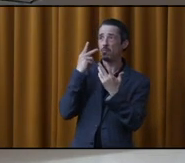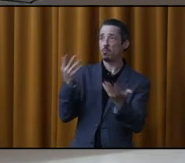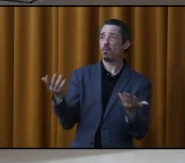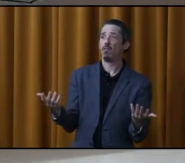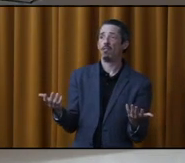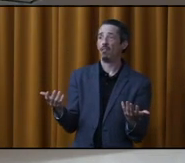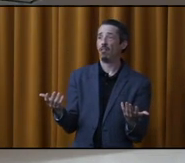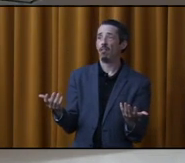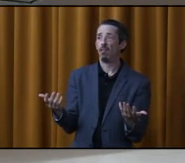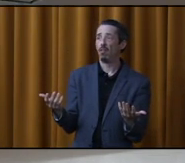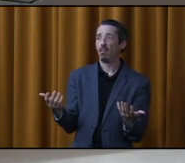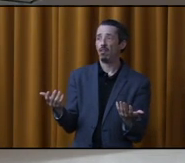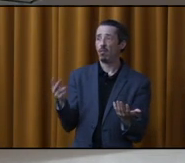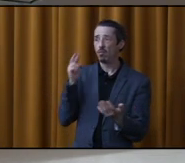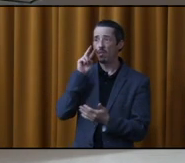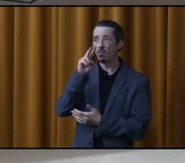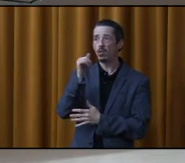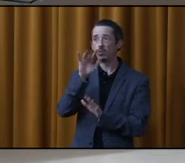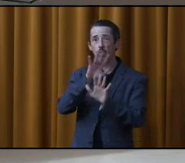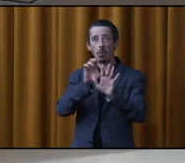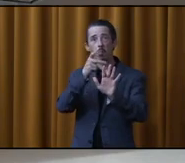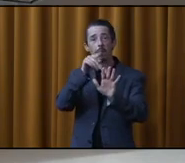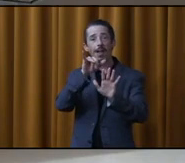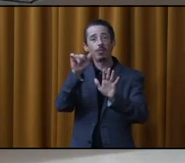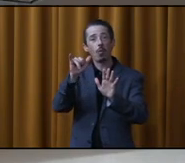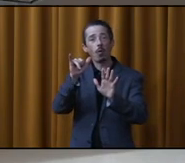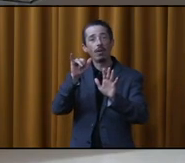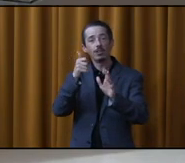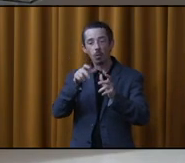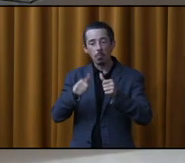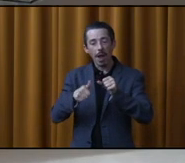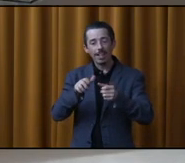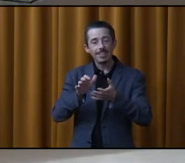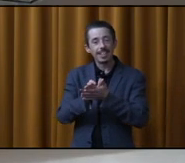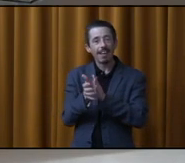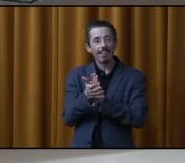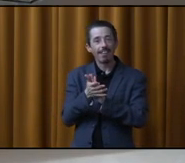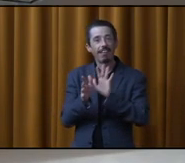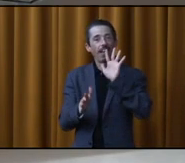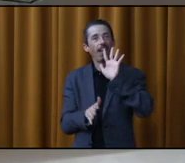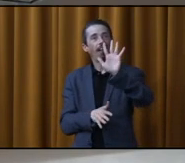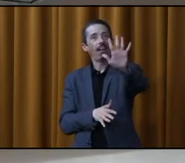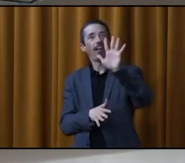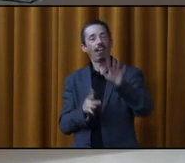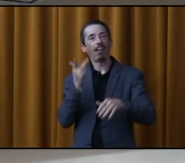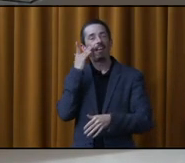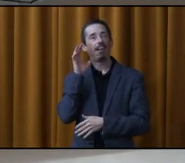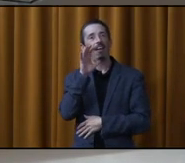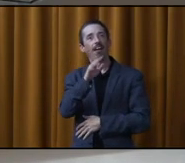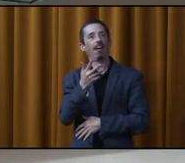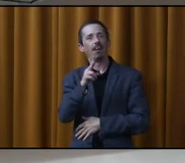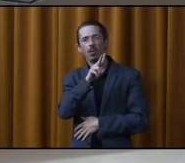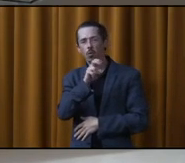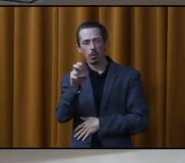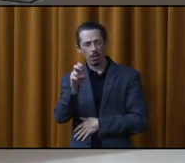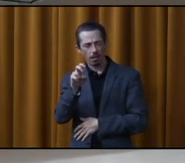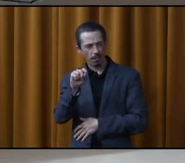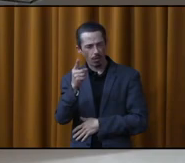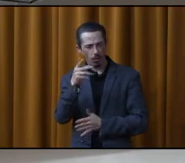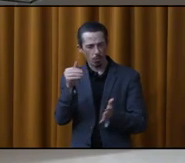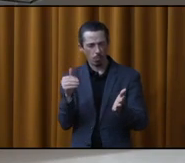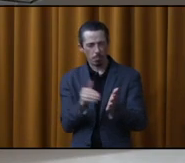C'est comme sur le Play-Doo, quand je joue avec les petits-enfants, puis qu'on colle la main, puis c'est ça, le fameux moulin, qui a coûté 221